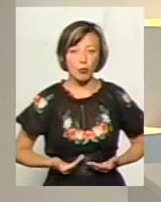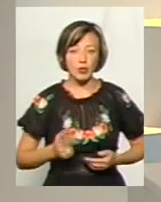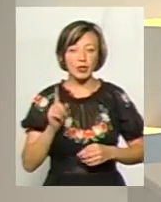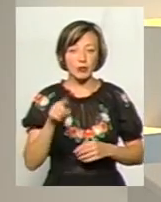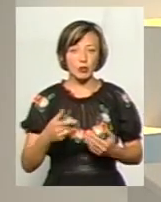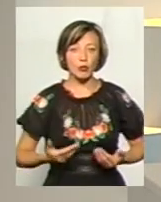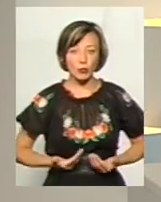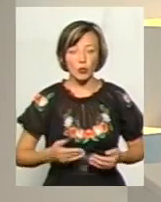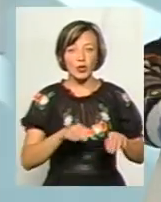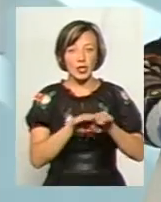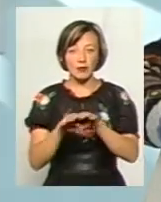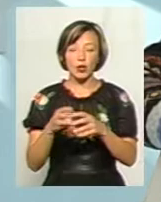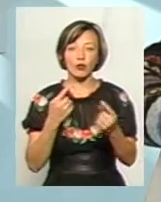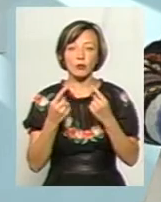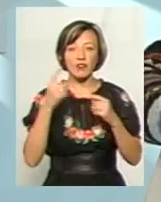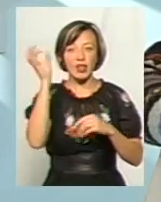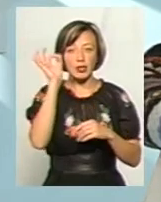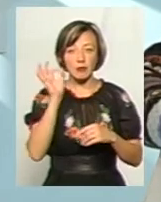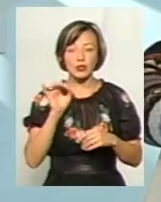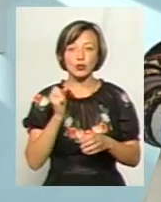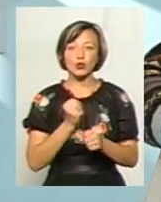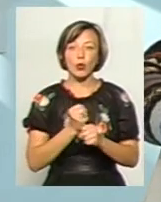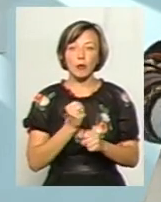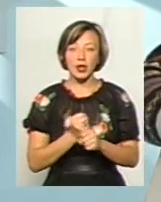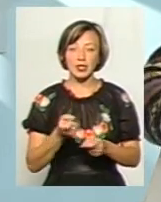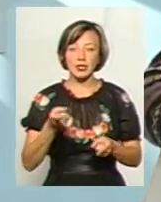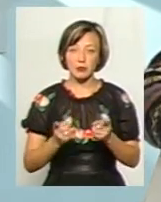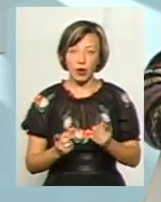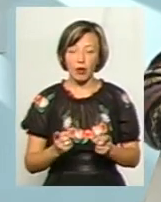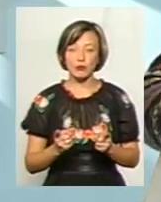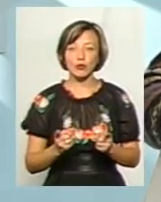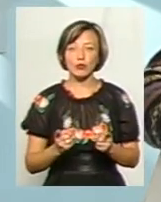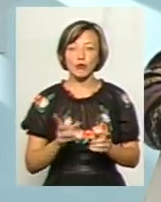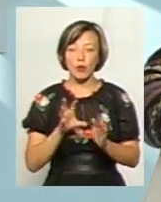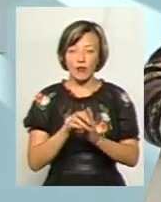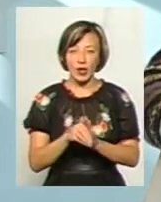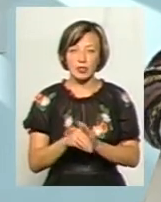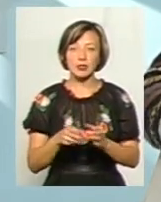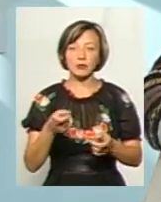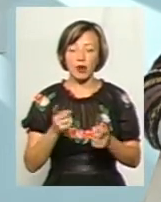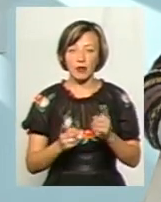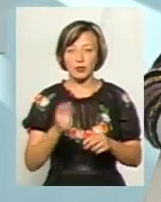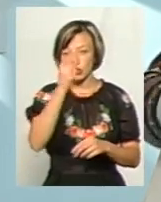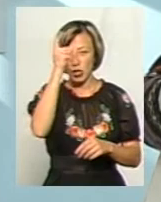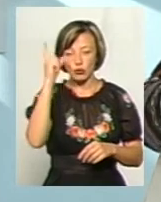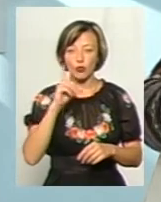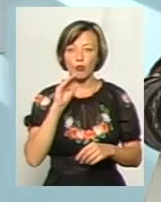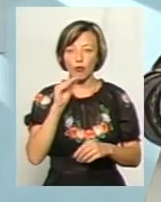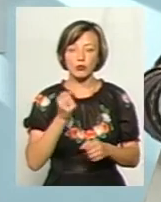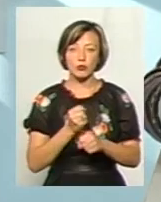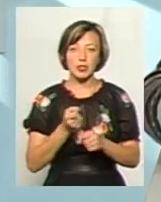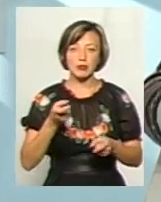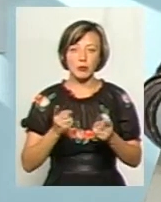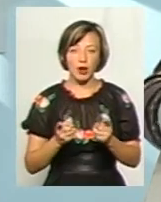навіть на побутовому рівні розмовляли всі німецькою, і зробити справжню, впровадити справді чеську мову і зробити